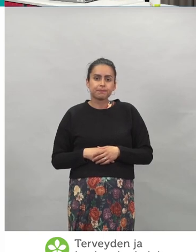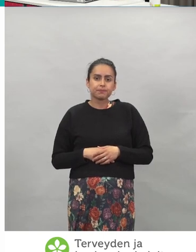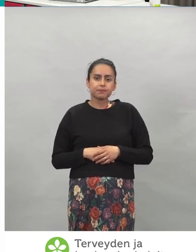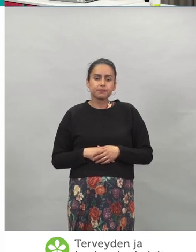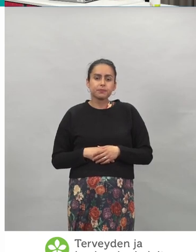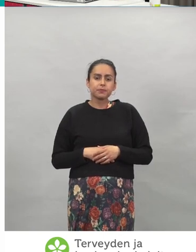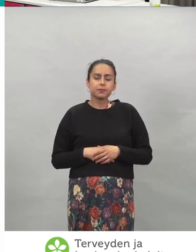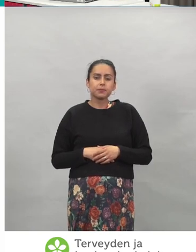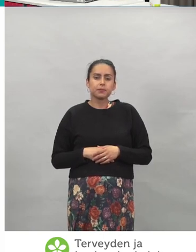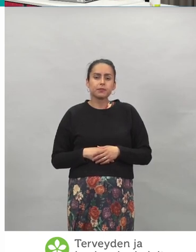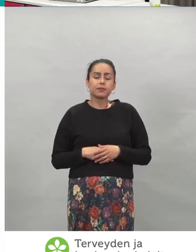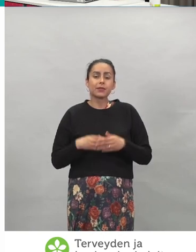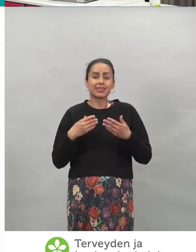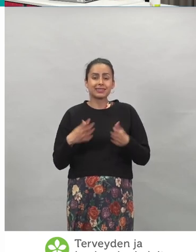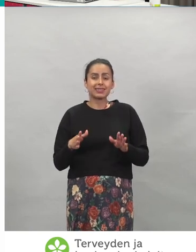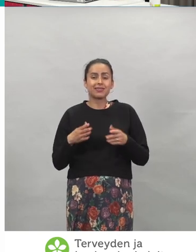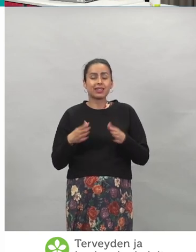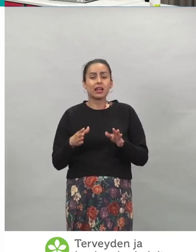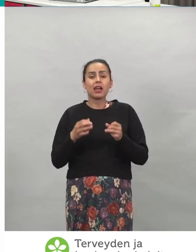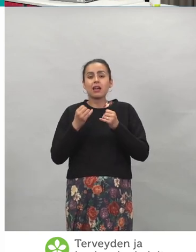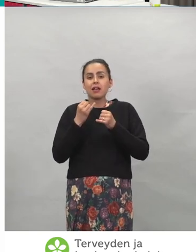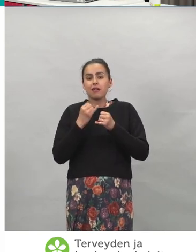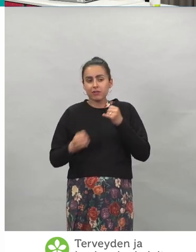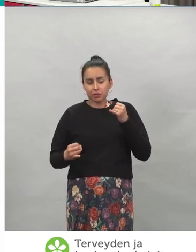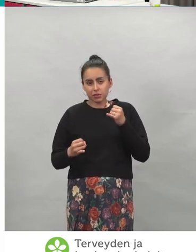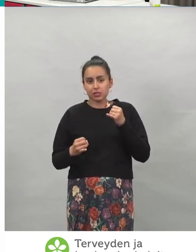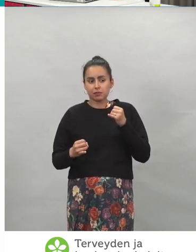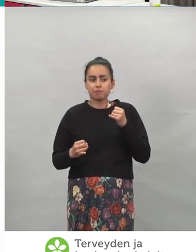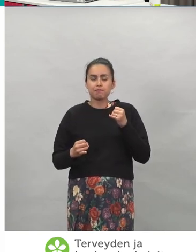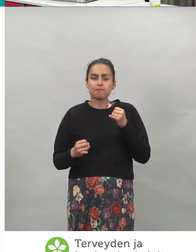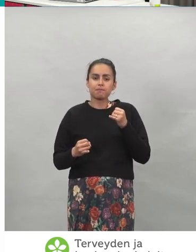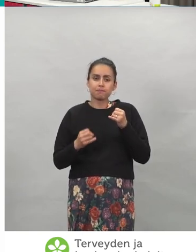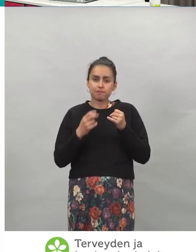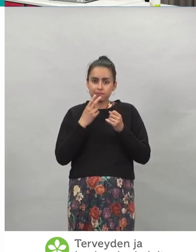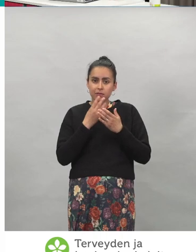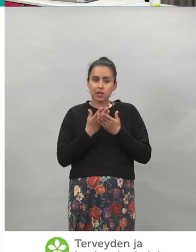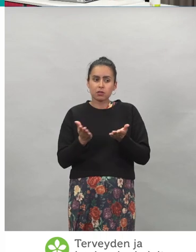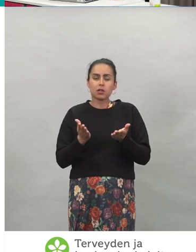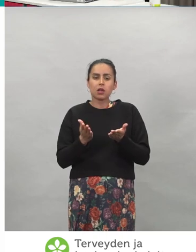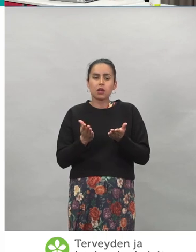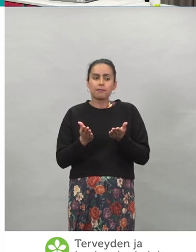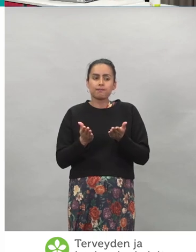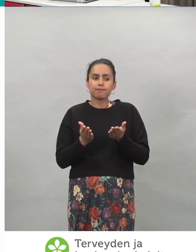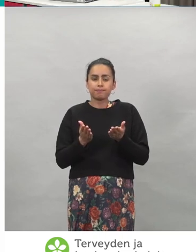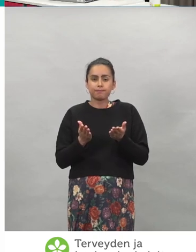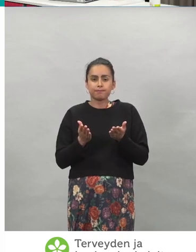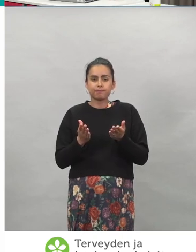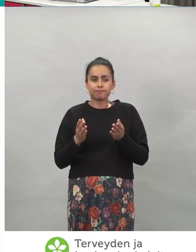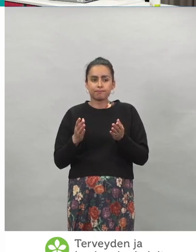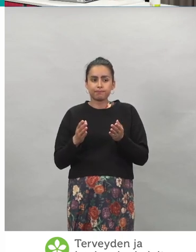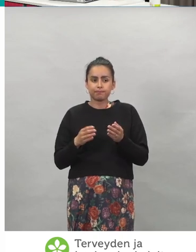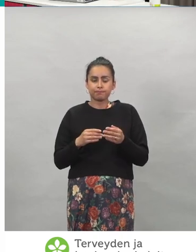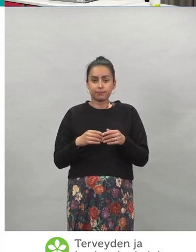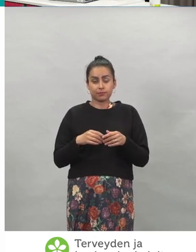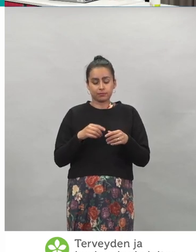Sitten tässä näytetään vielä kohta, eli tuolla navigaattorista löytyy tuommoinen kohta, kun rokotukset.